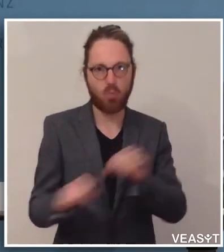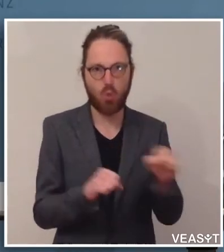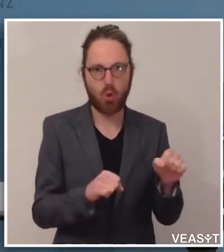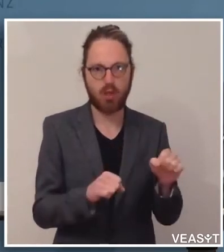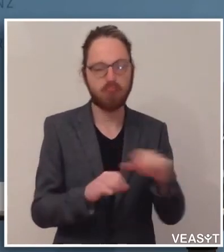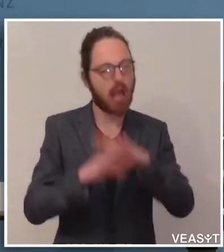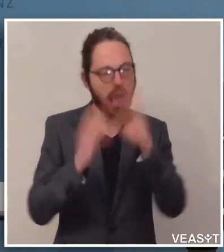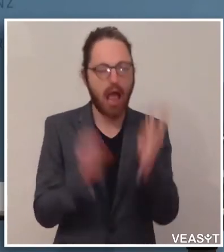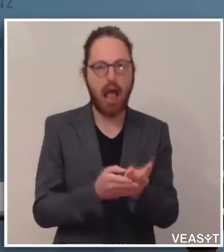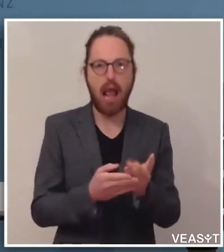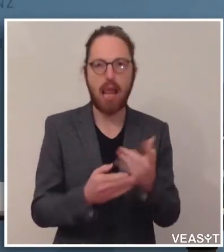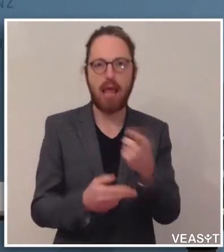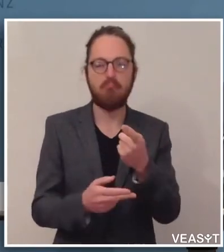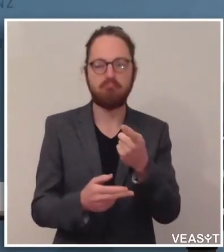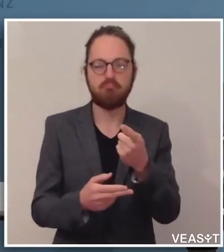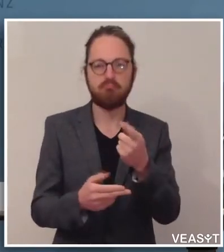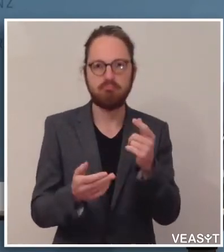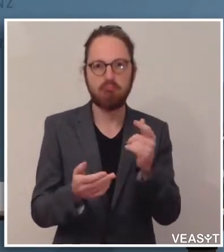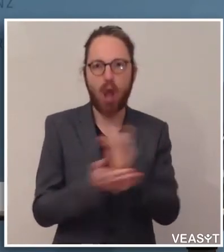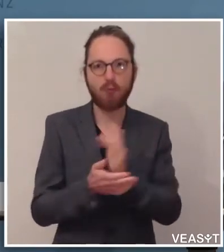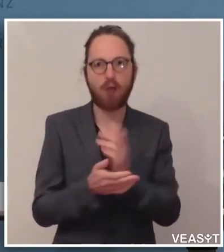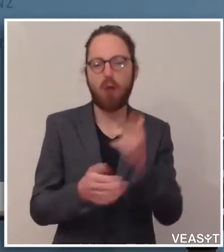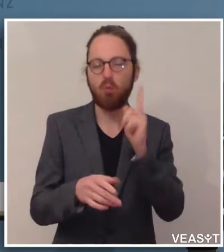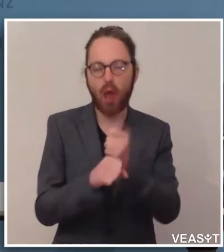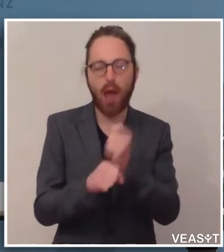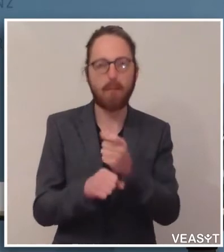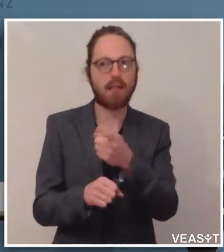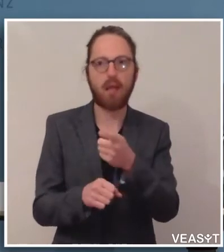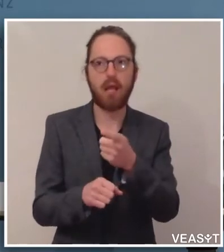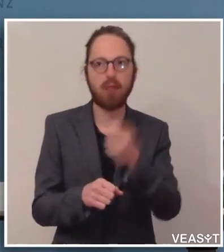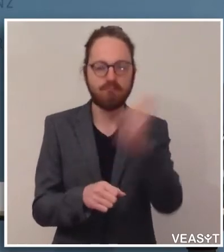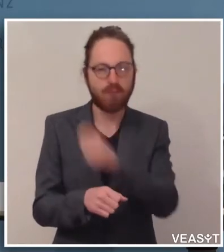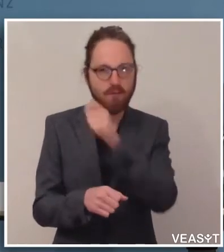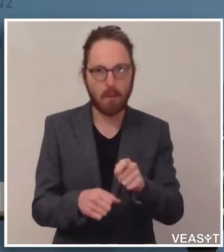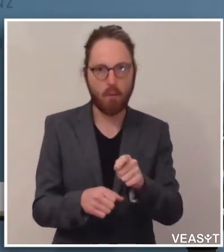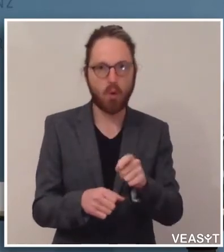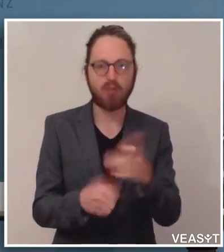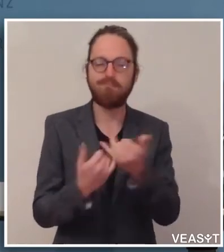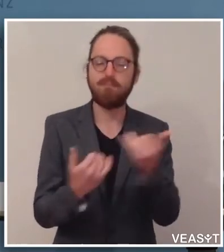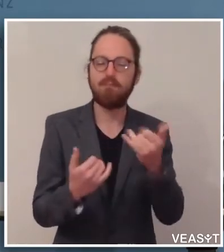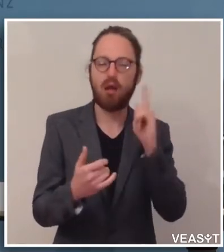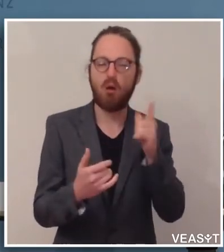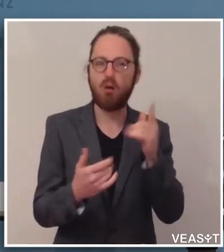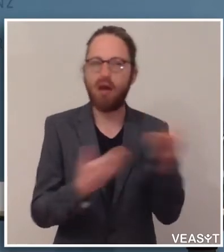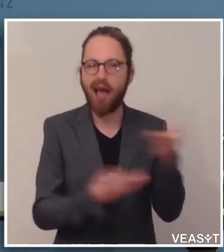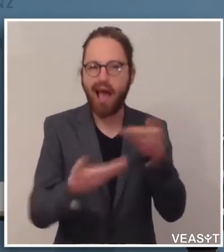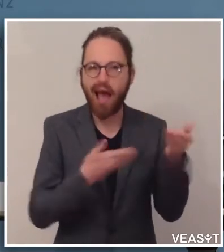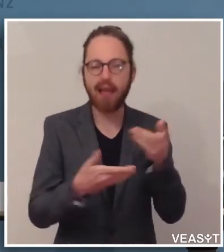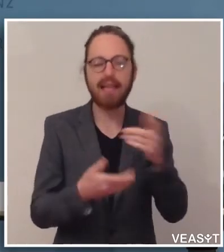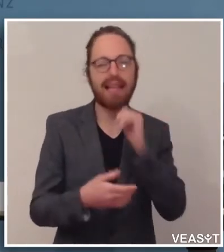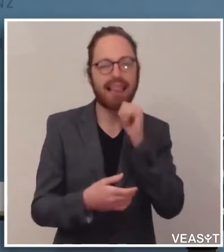nicht ausdrücklich noch geschlossen sind und ausdrücklich untersagt sind, das sind die Detailhandelsbetriebe zum Beispiel, die nicht Lebensmittel oder